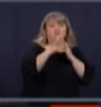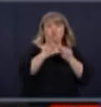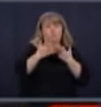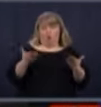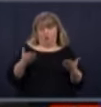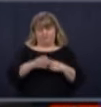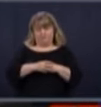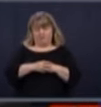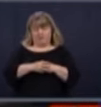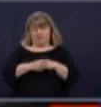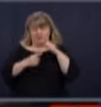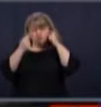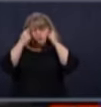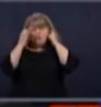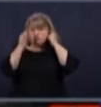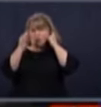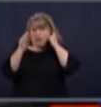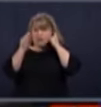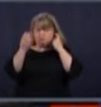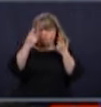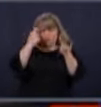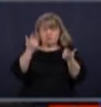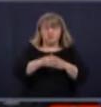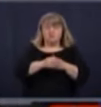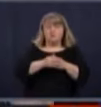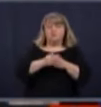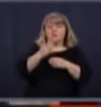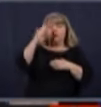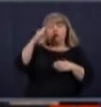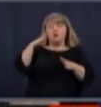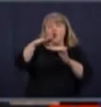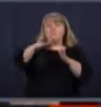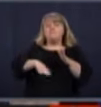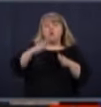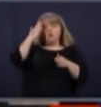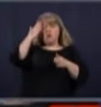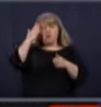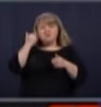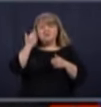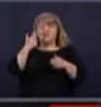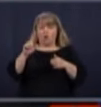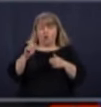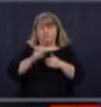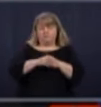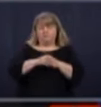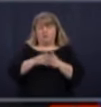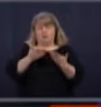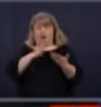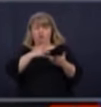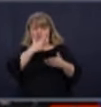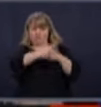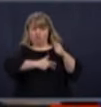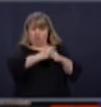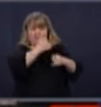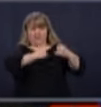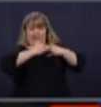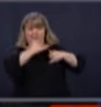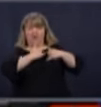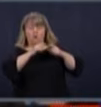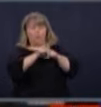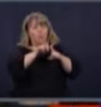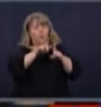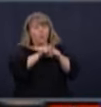correct. Dans le Bas-Saint-Laurent, j'ai des hôtels qui nous appellent, des gens dans le tourisme qui